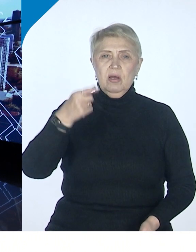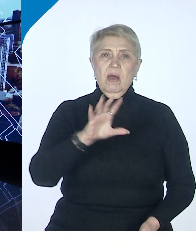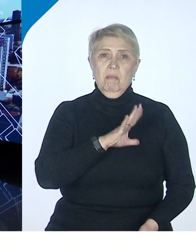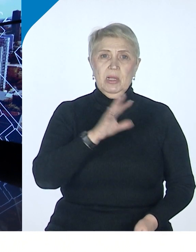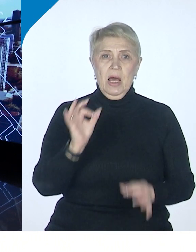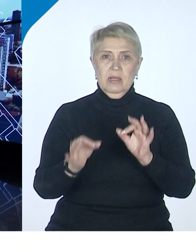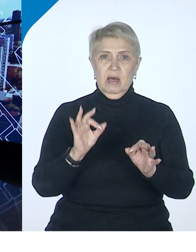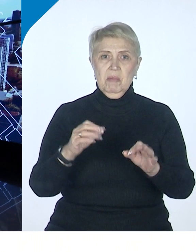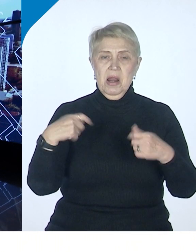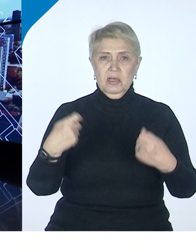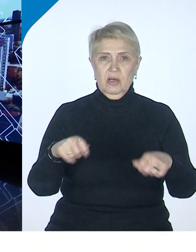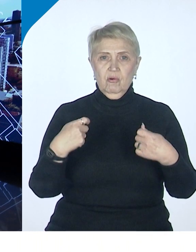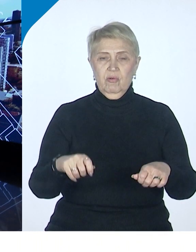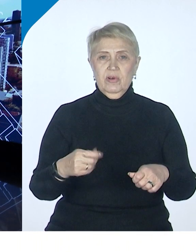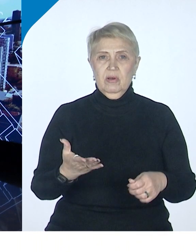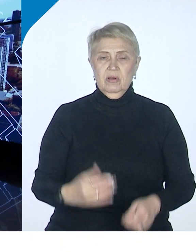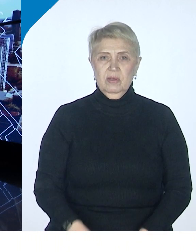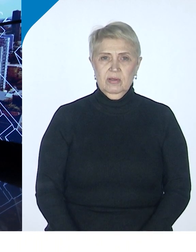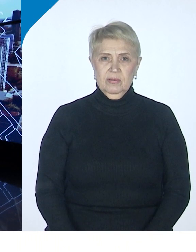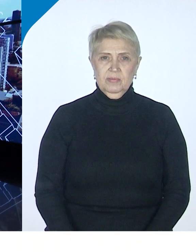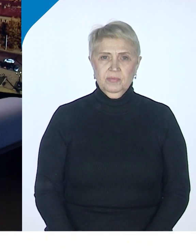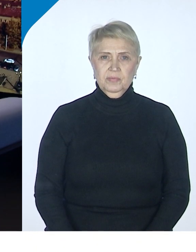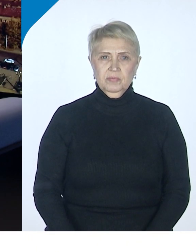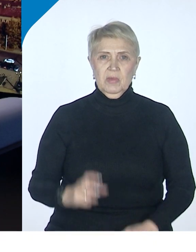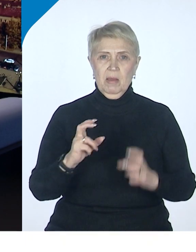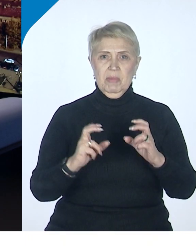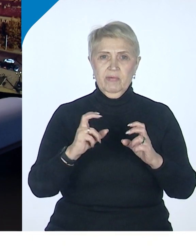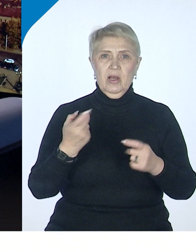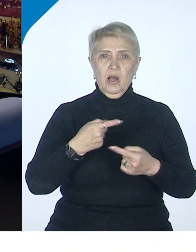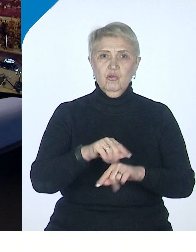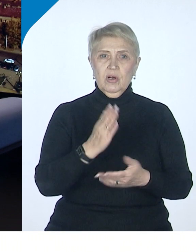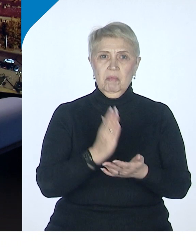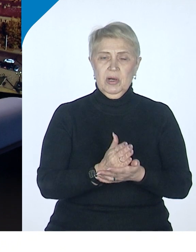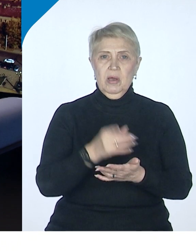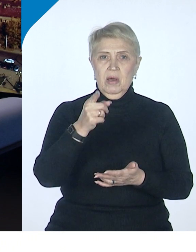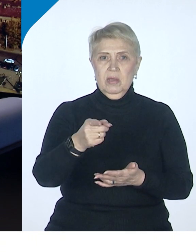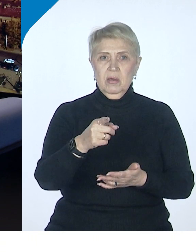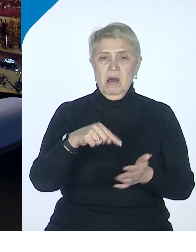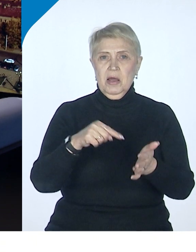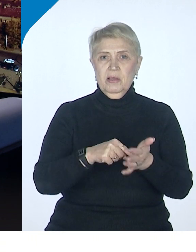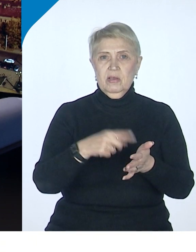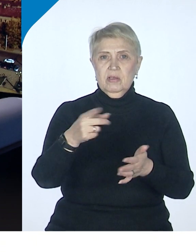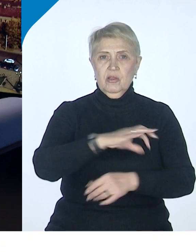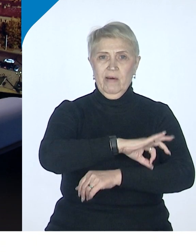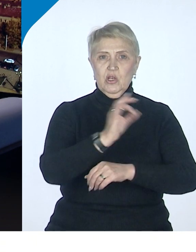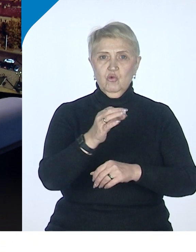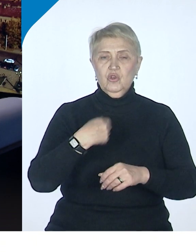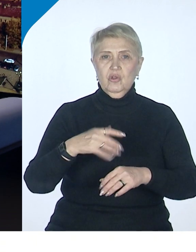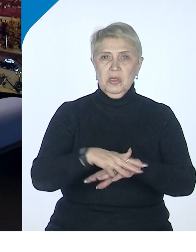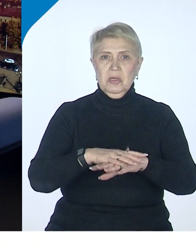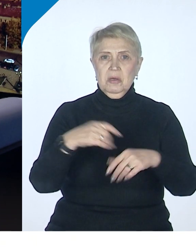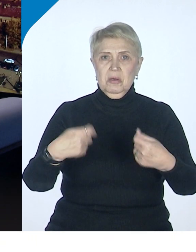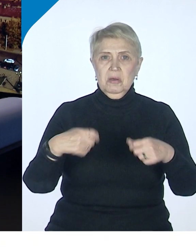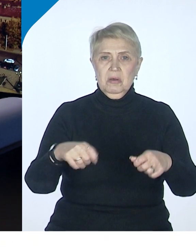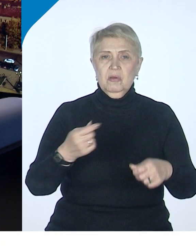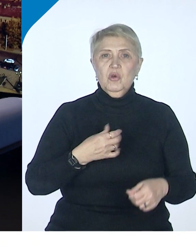нормальная торговля, значит, предприятия, те, которые были, они ориентировались на восточные рынки, доходы,